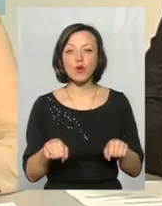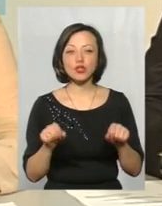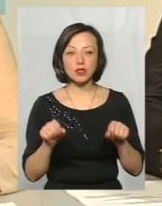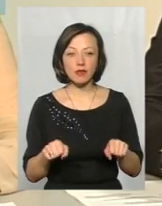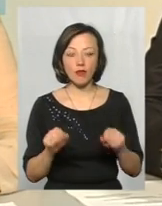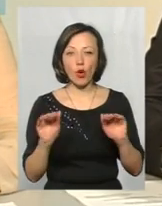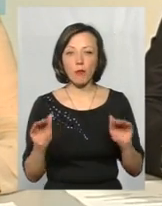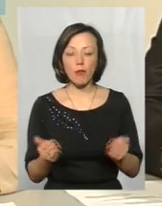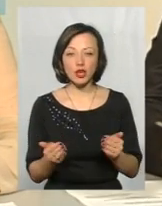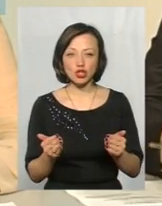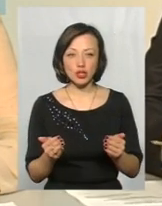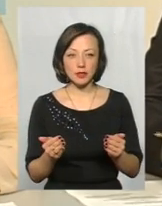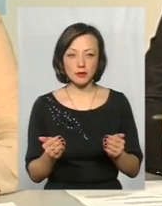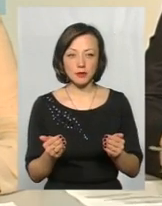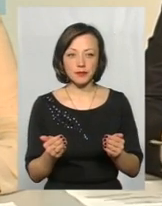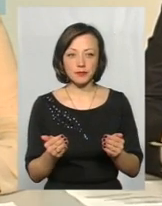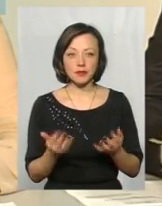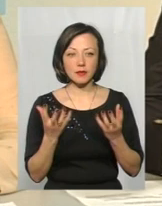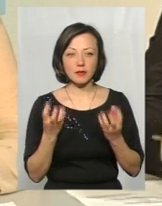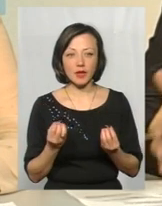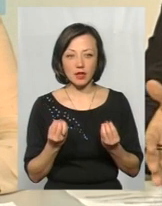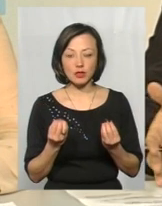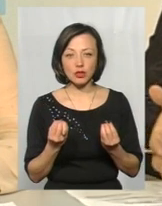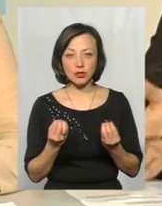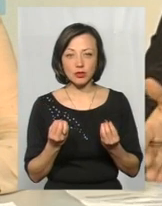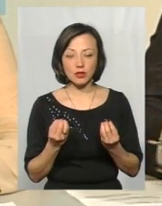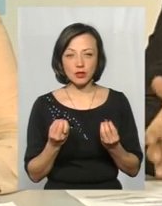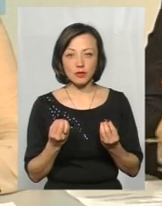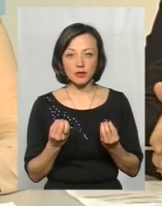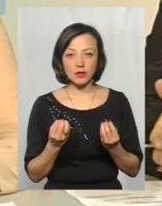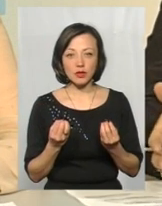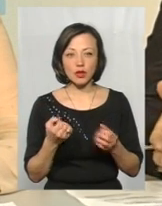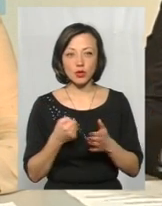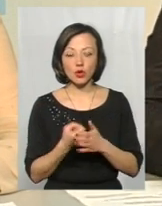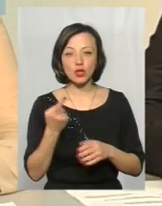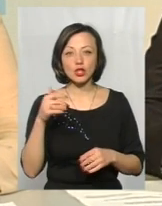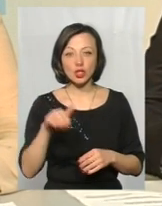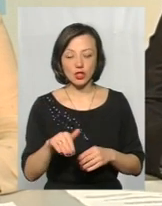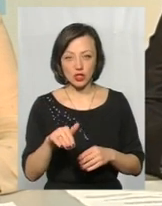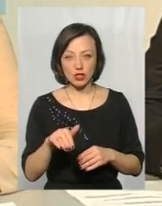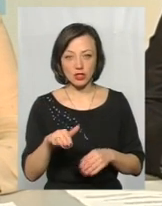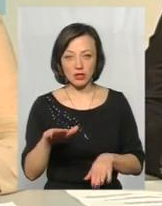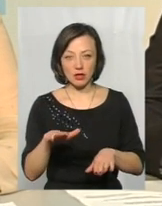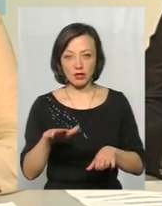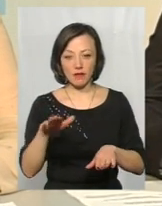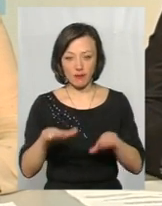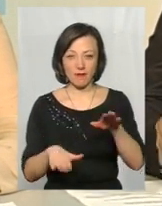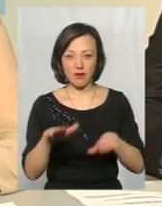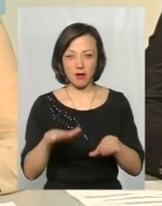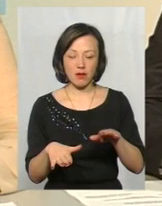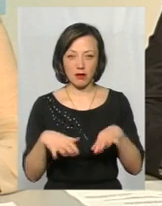можливо, обмежити ще до тисячі, так, кілограм.